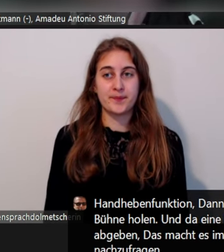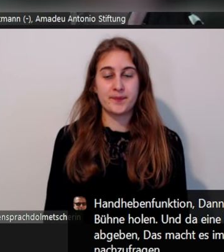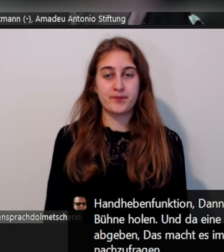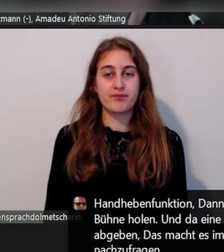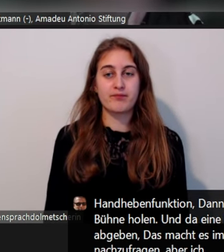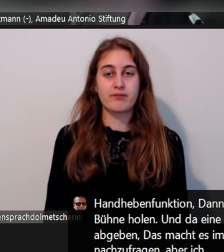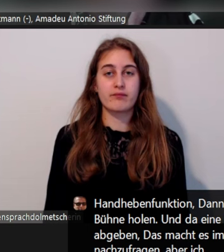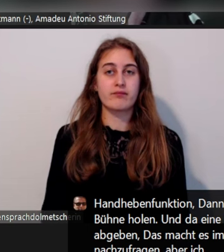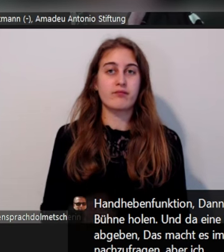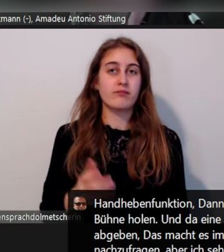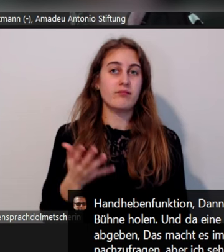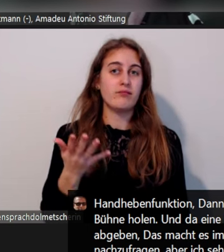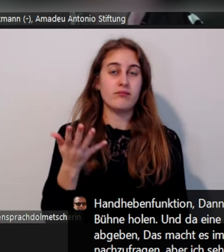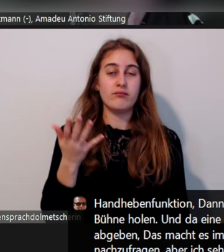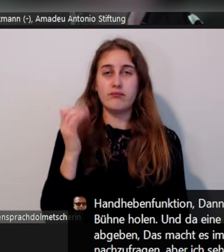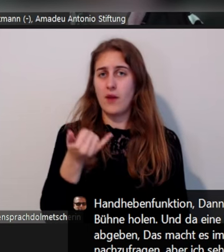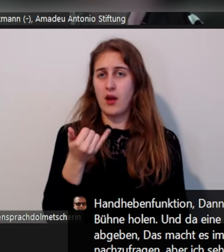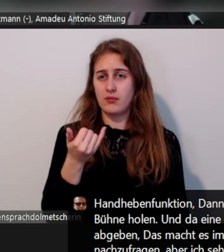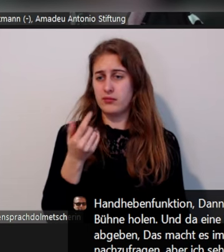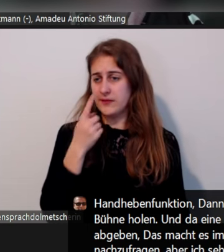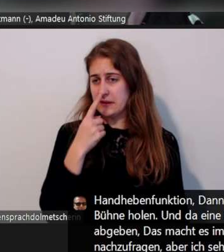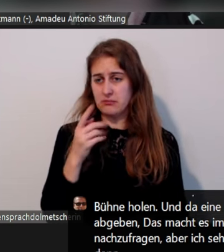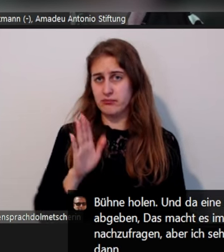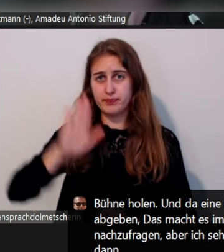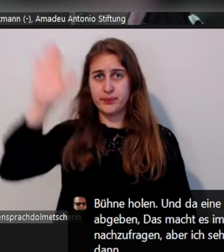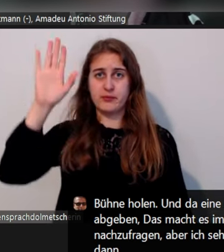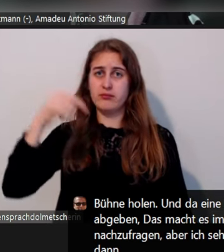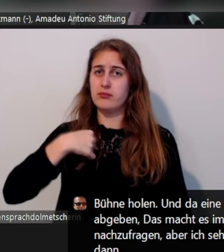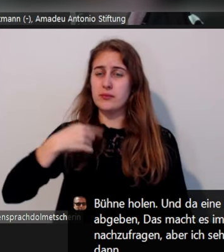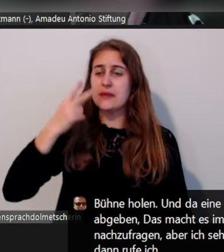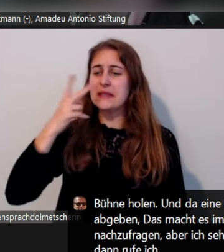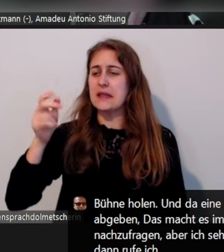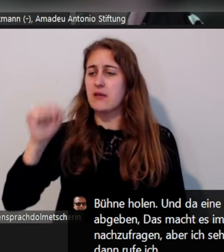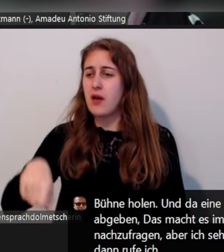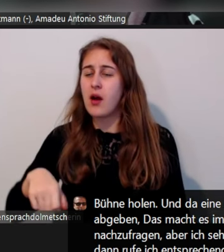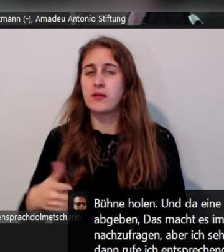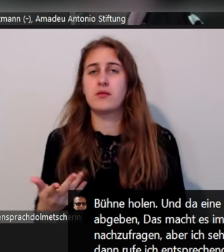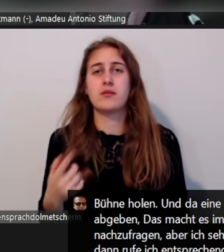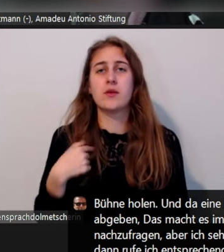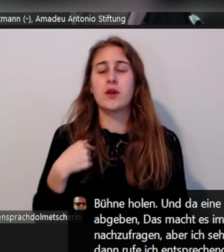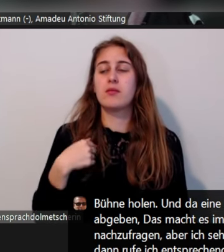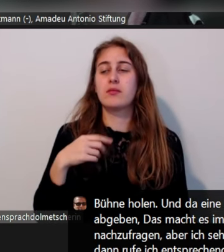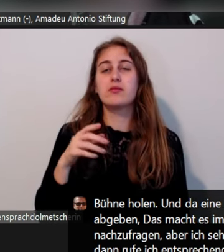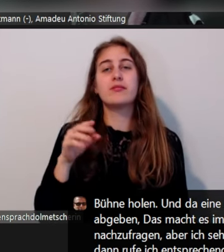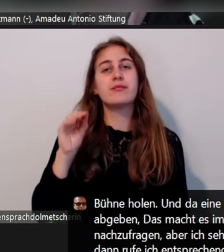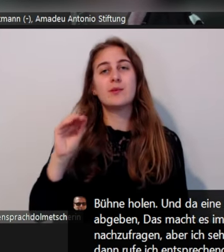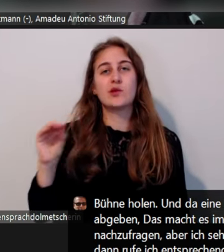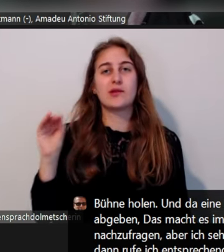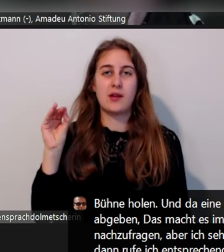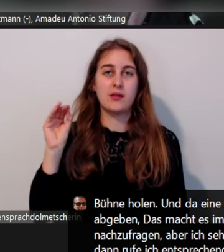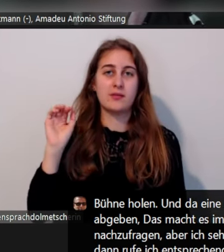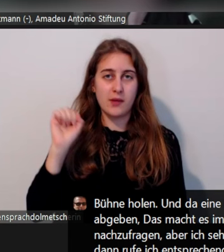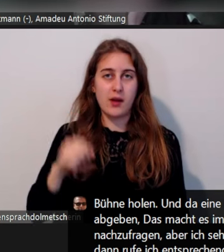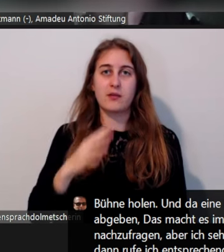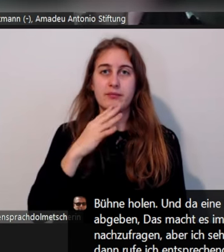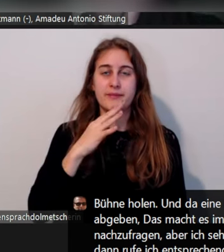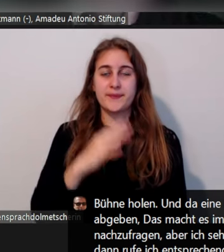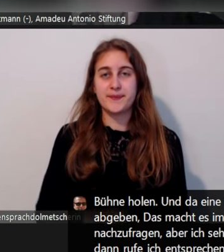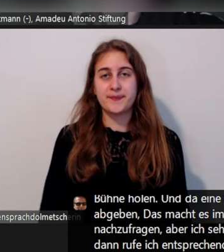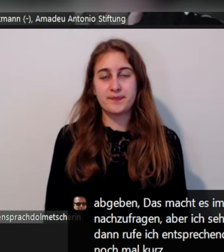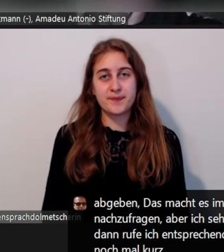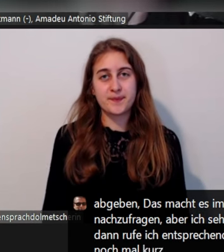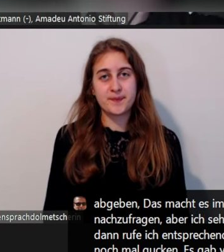Aber ich sehe das dann auch, wenn Sie sich melden und dann rufe ich entsprechend auf. Aber vielleicht können wir am Anfang nochmal